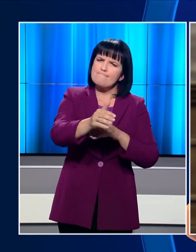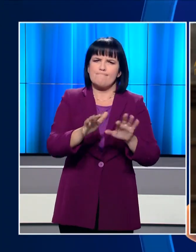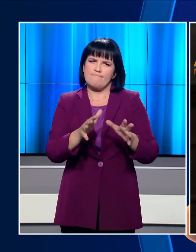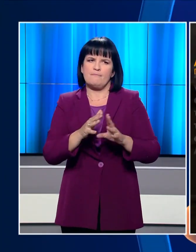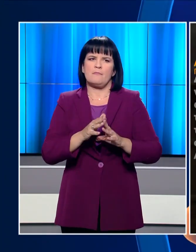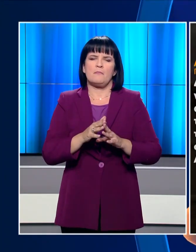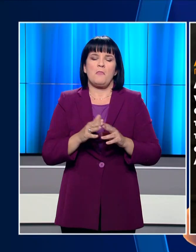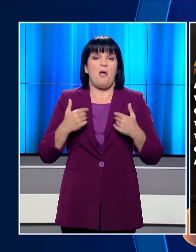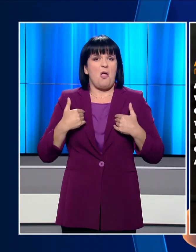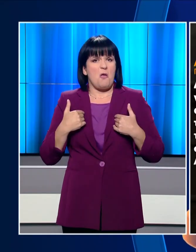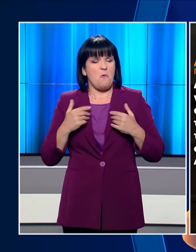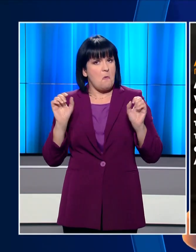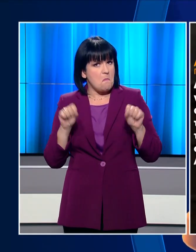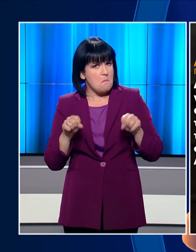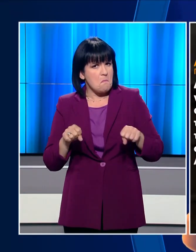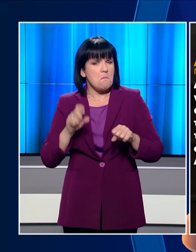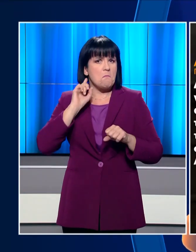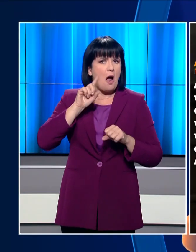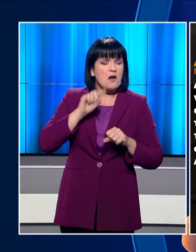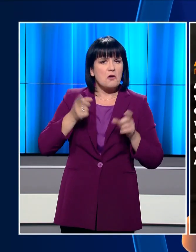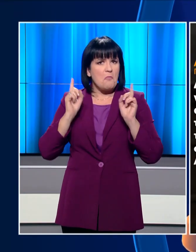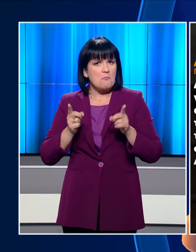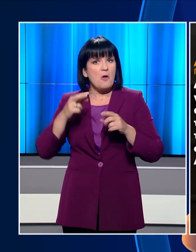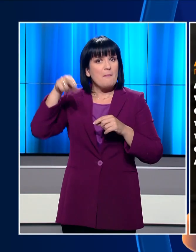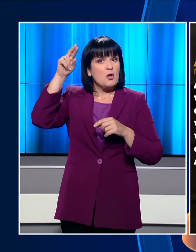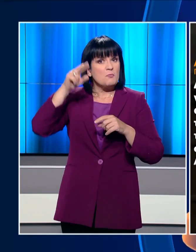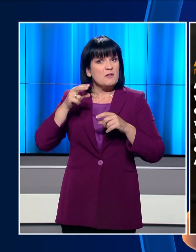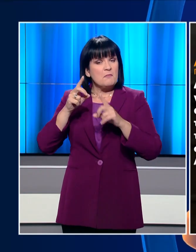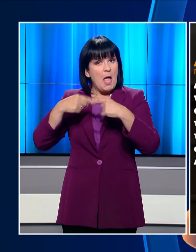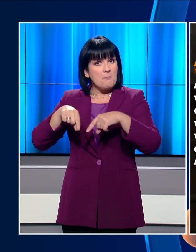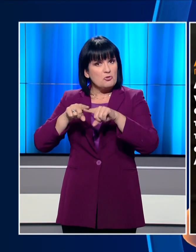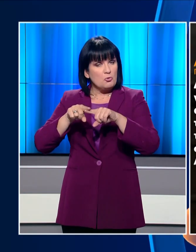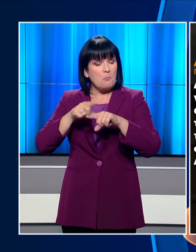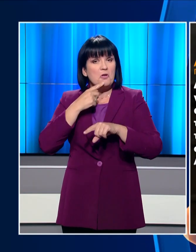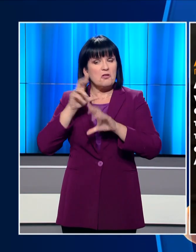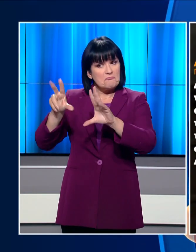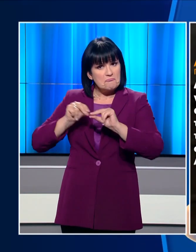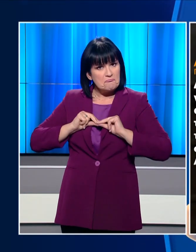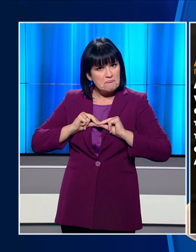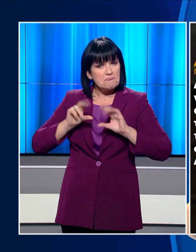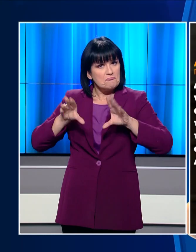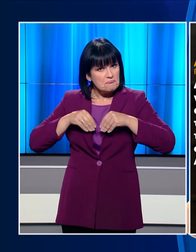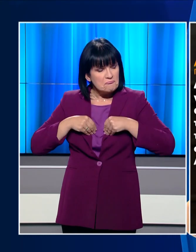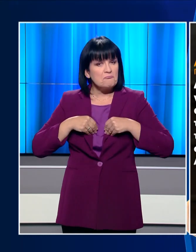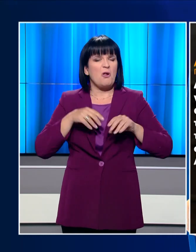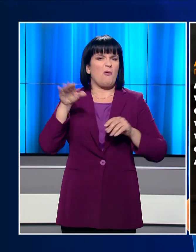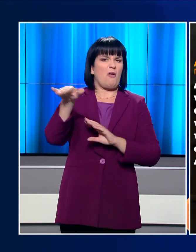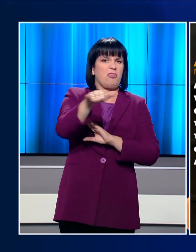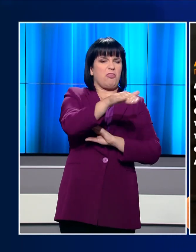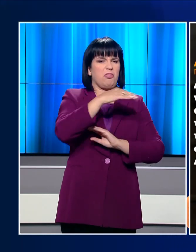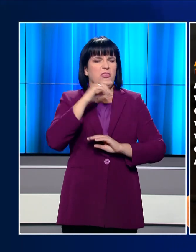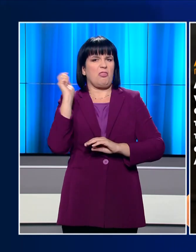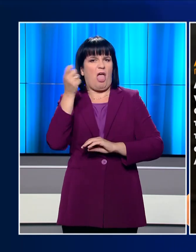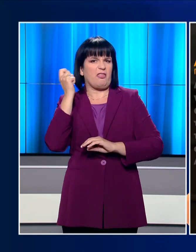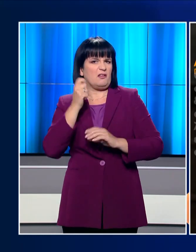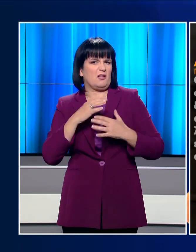Δεν μου επιτρέπεται να συνενέσω σε μια παράνομη απόφαση της πλειοψηφίας της Επιτροπής και κατά αυτόν τον τρόπο να συμπράξω στην απαξίωση της εθνικής